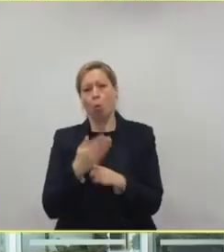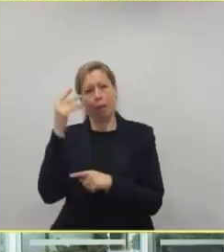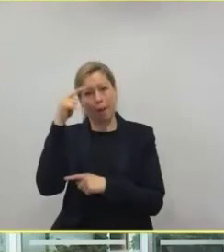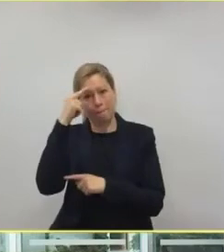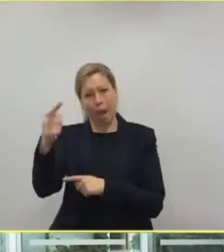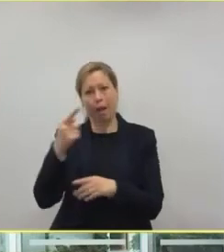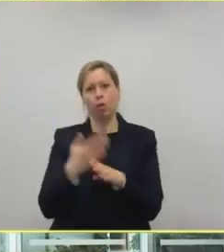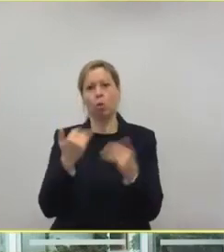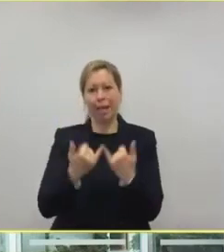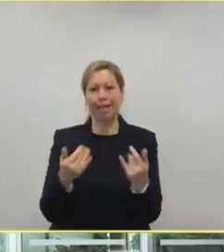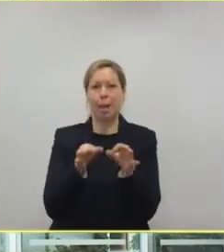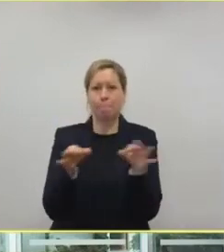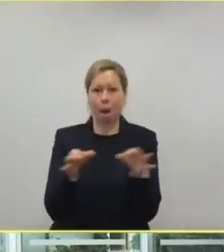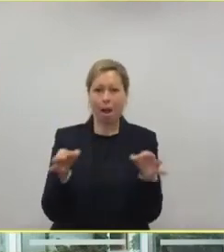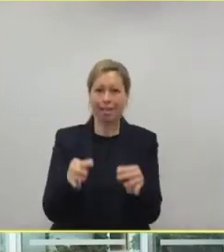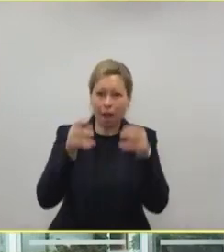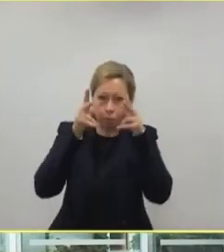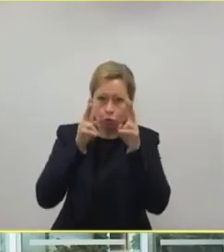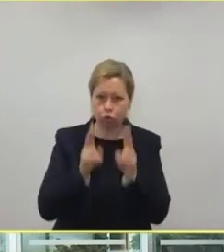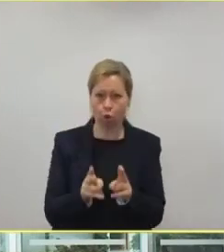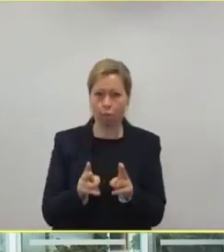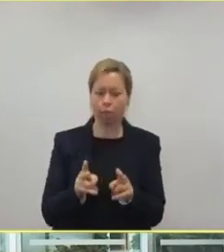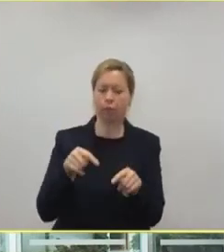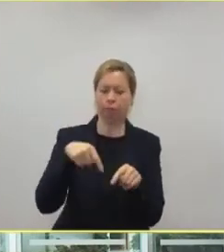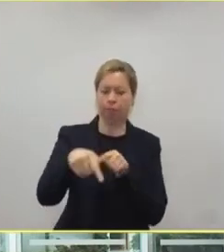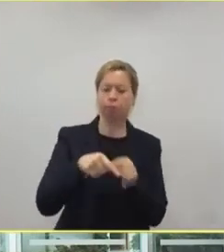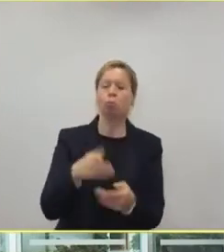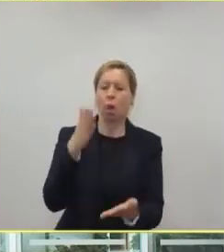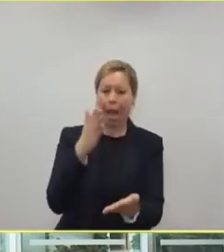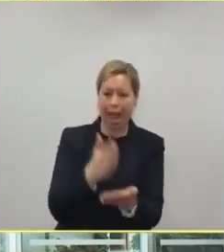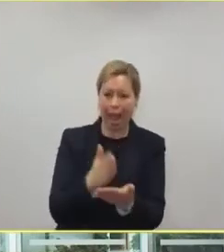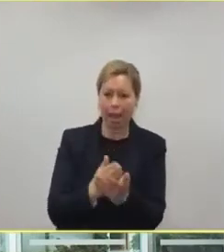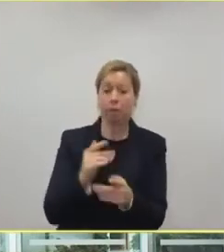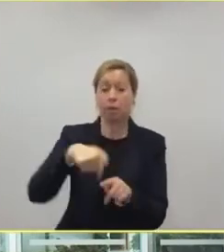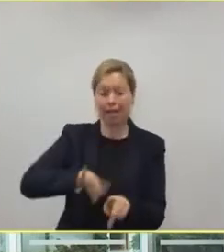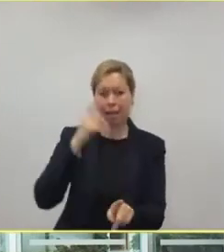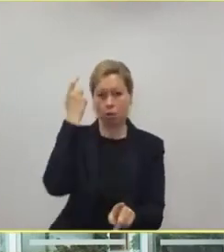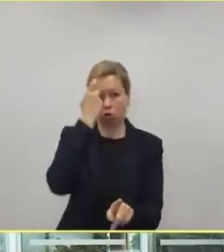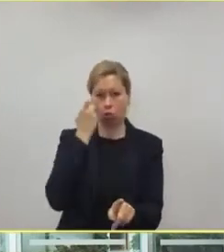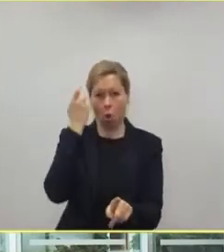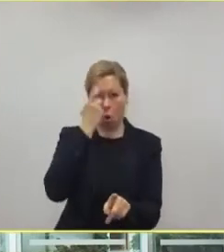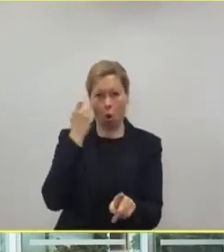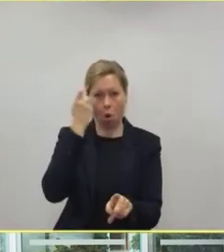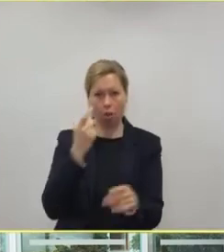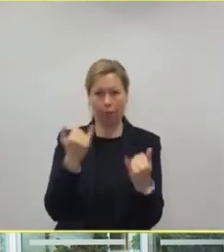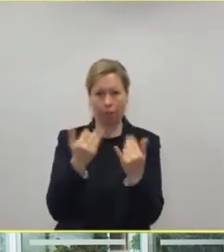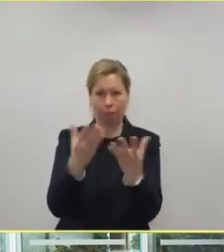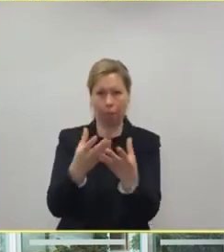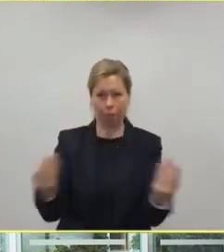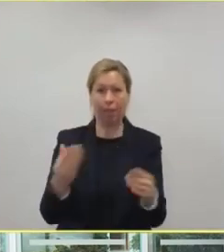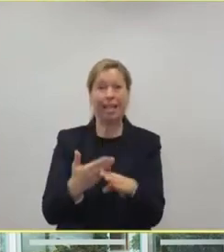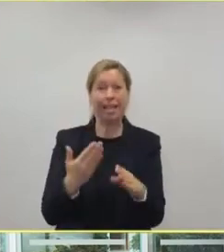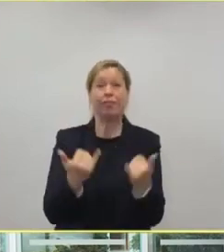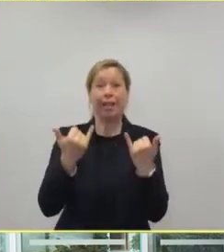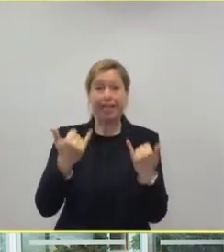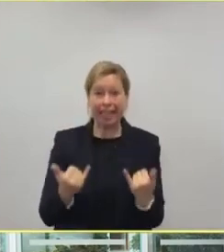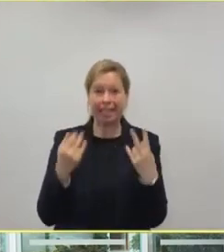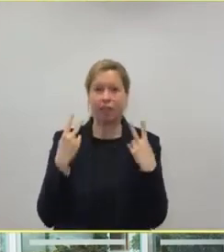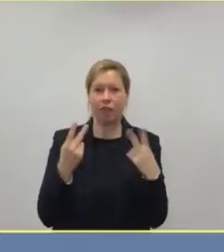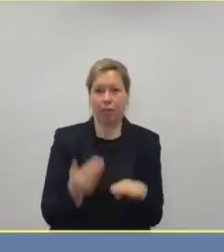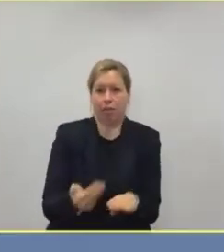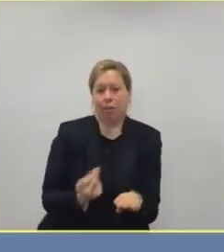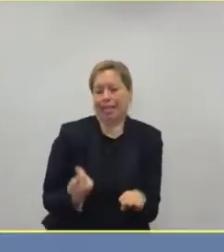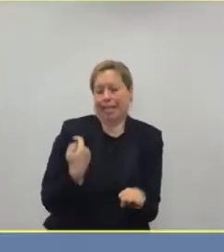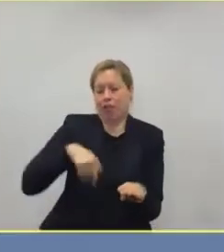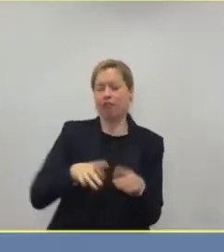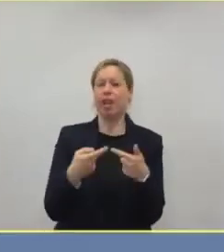sind, die richtigen sind, weil wir haben tatsächlich am Ende der Fahnenstange die Sorge, dass uns das danach wegbricht. Und deshalb glauben wir, dass das jetzt richtig ist, was die Bundeskanzlerin